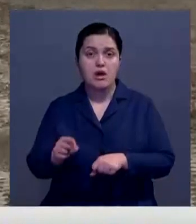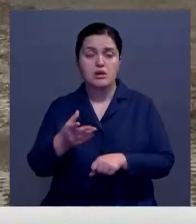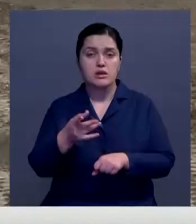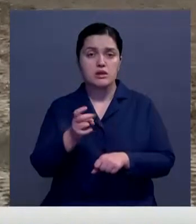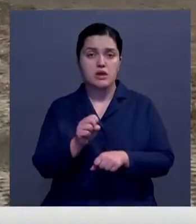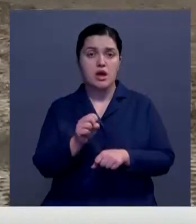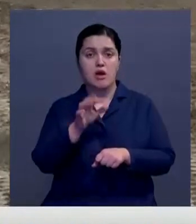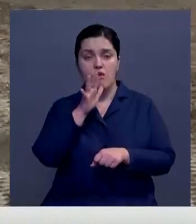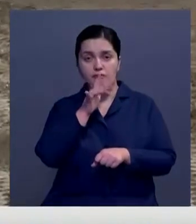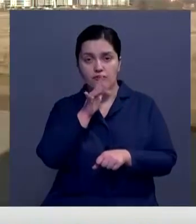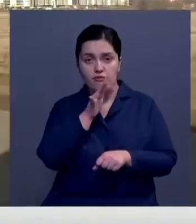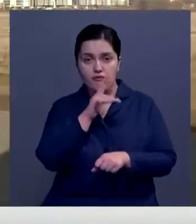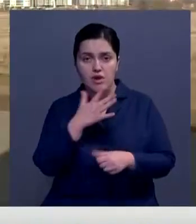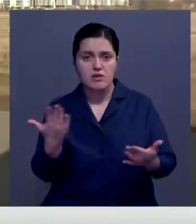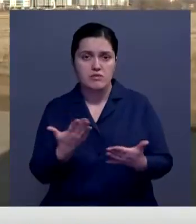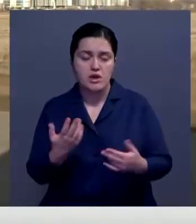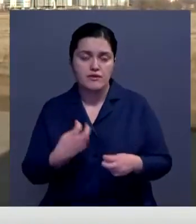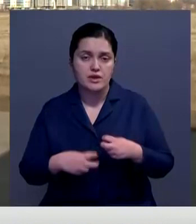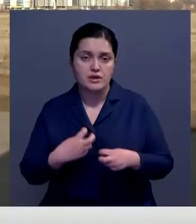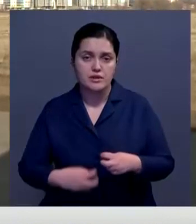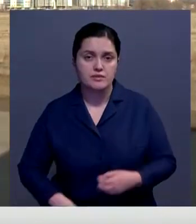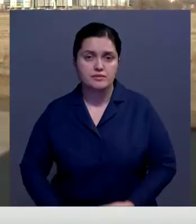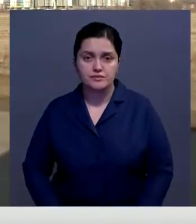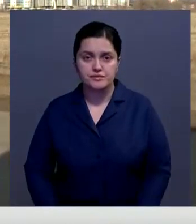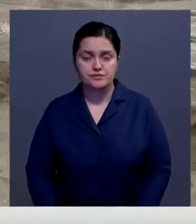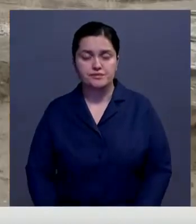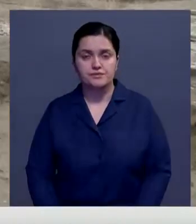уходят, чтобы устранить какие-либо дефекты.